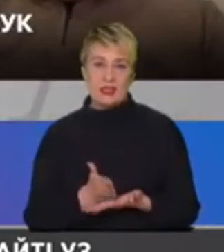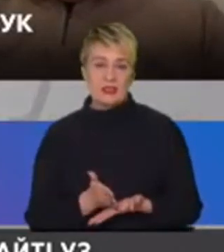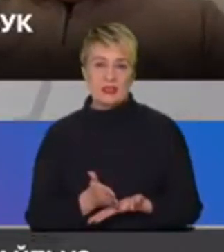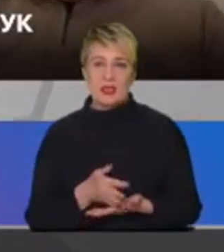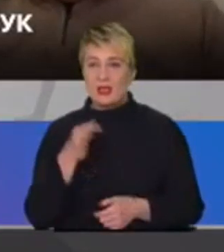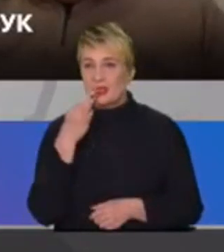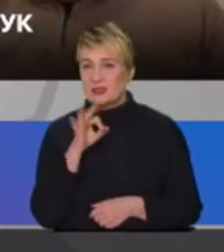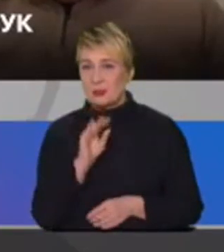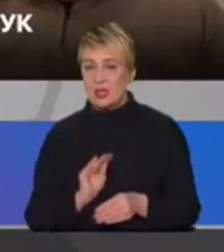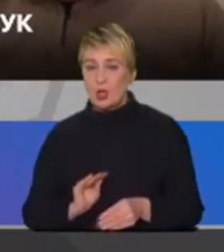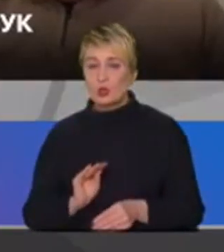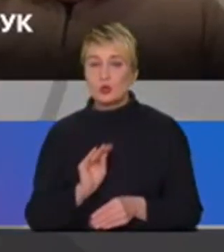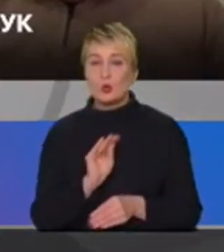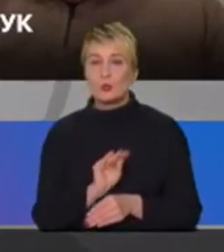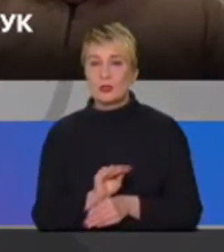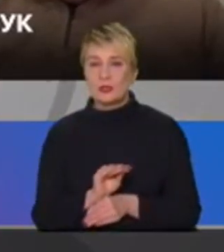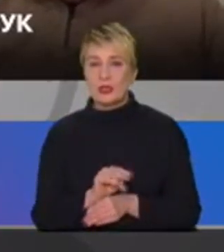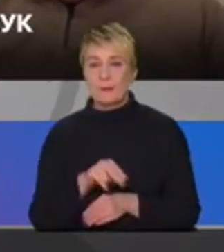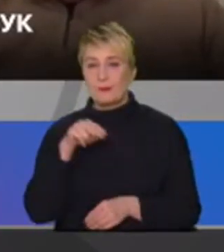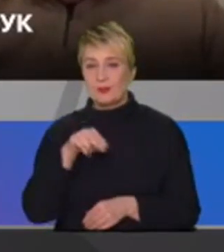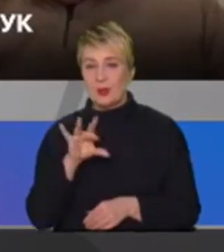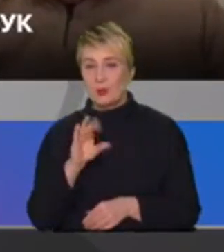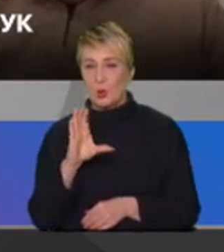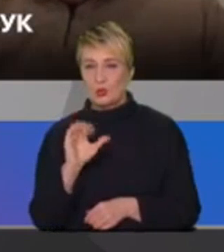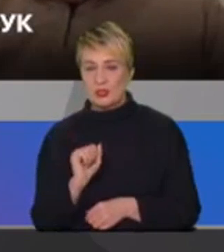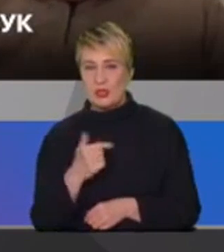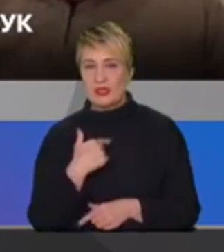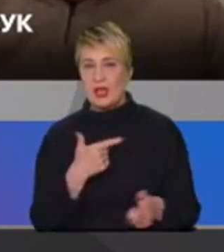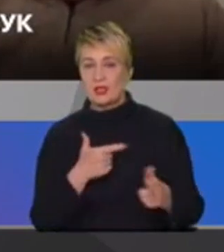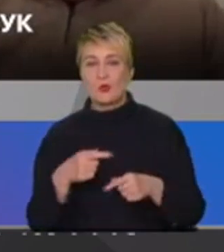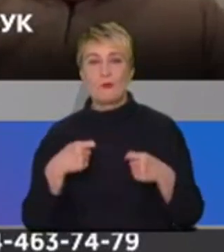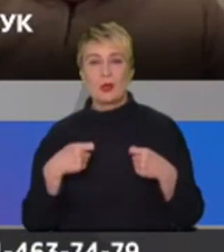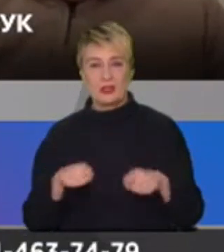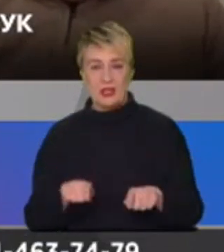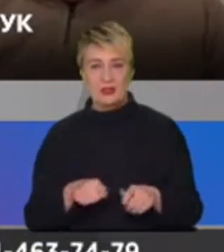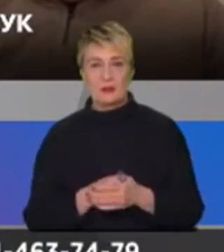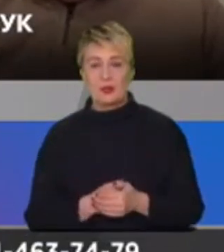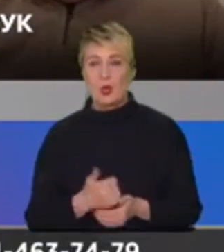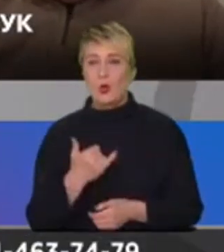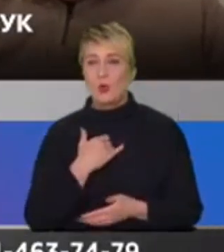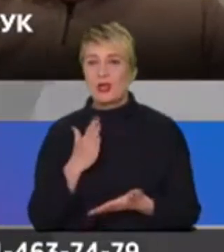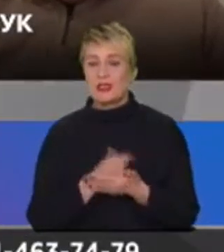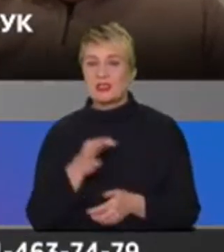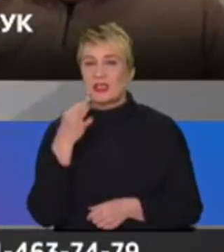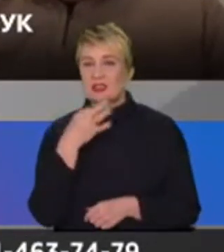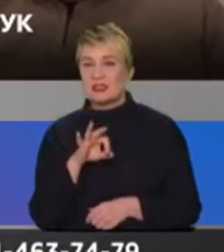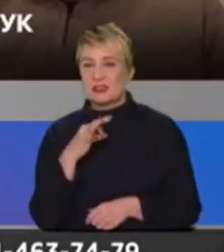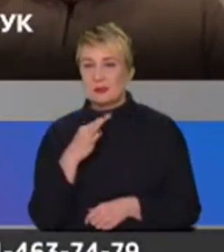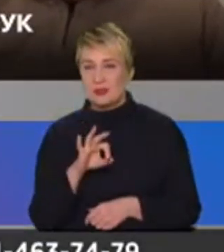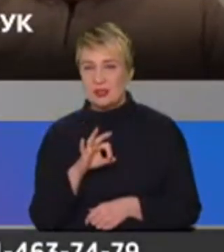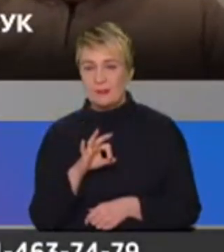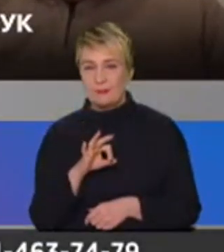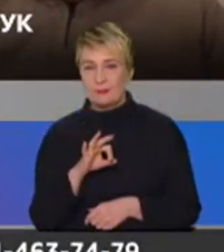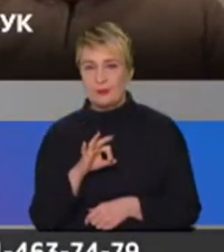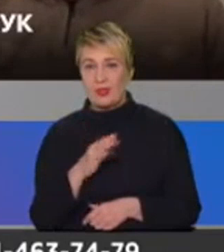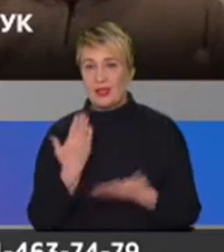семена доповнительного проса, кому треба, я готовий продати, і у мене є семена овса. Тобто,